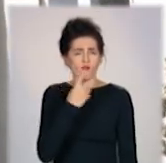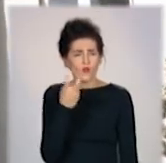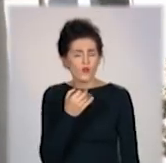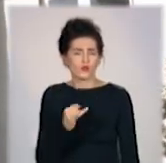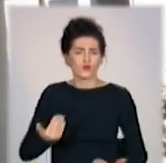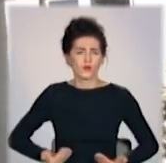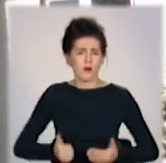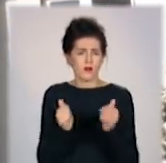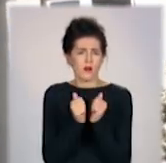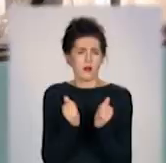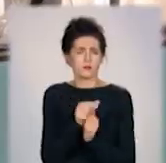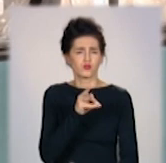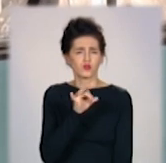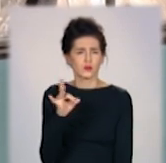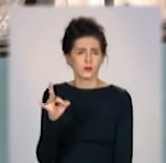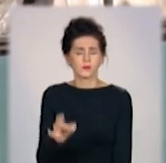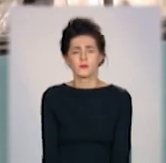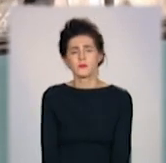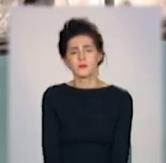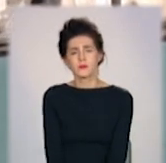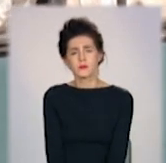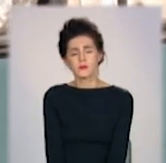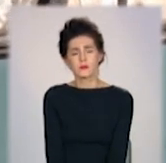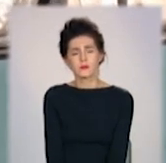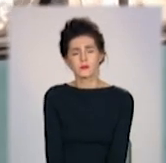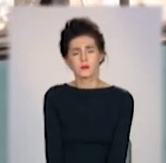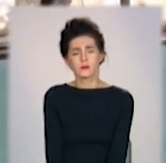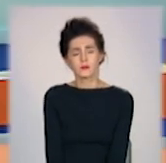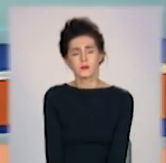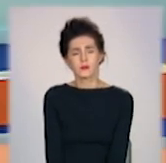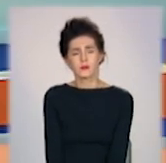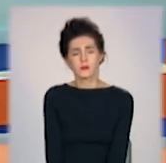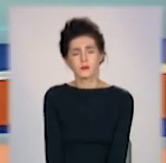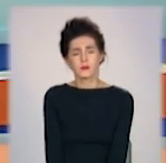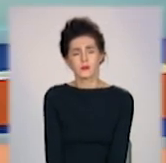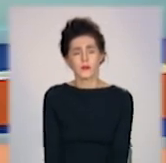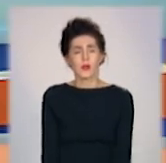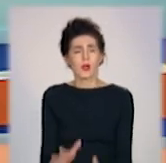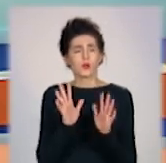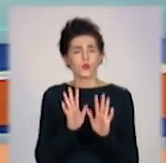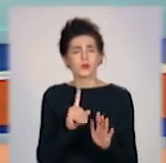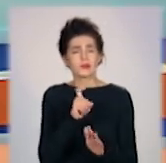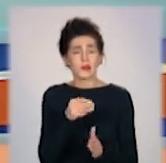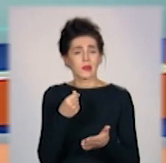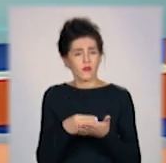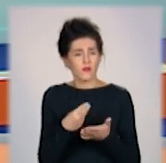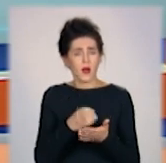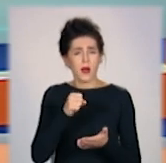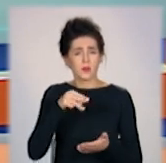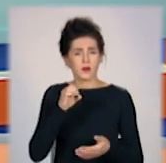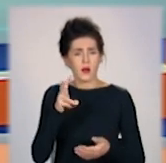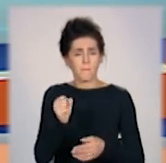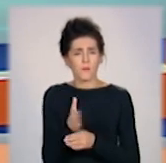поряд зі звалищем. Максим Кондратенко, Наталія Шарай, телеканал «Донбас». Тільки за гроші в аптеках Маріуполя